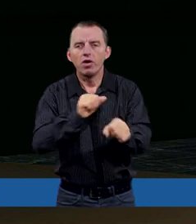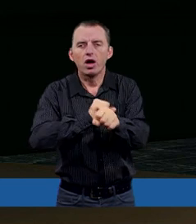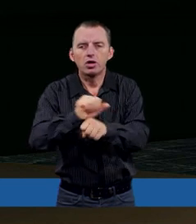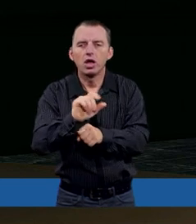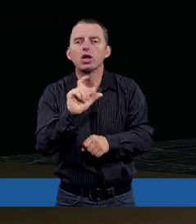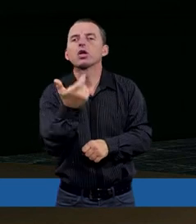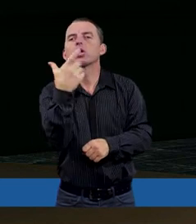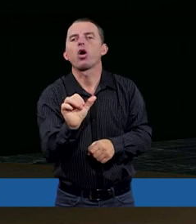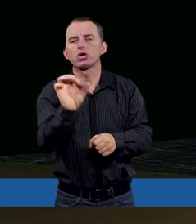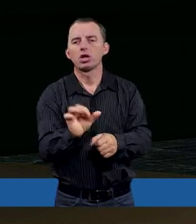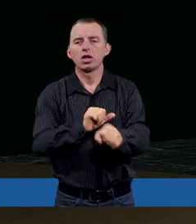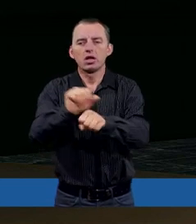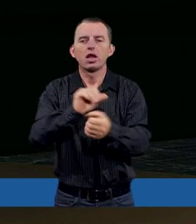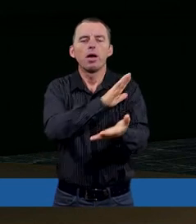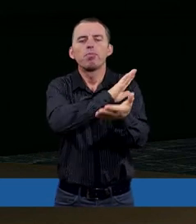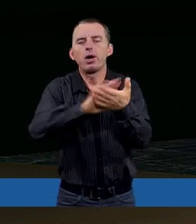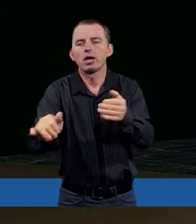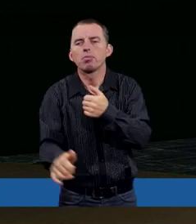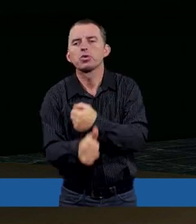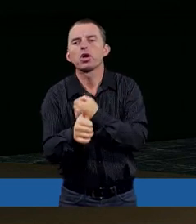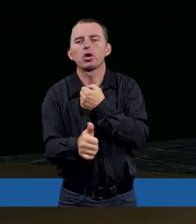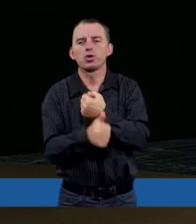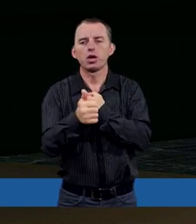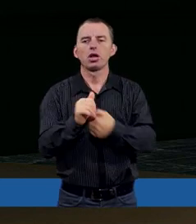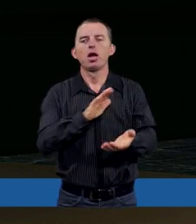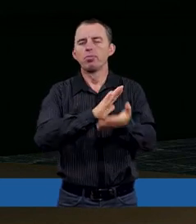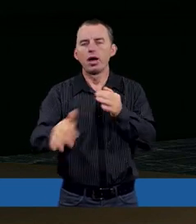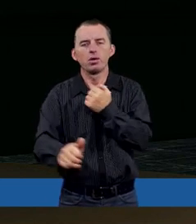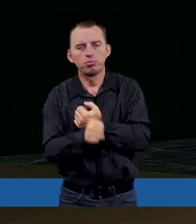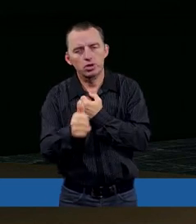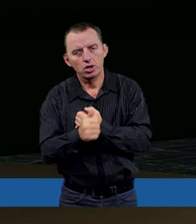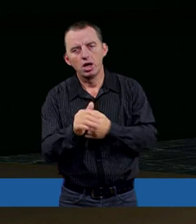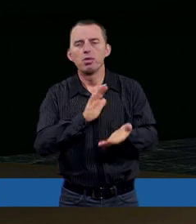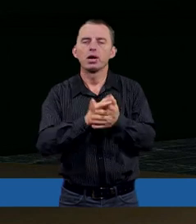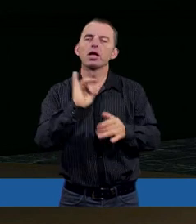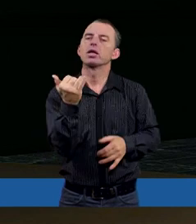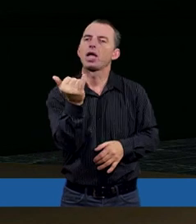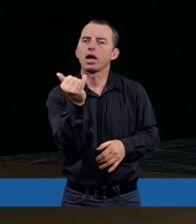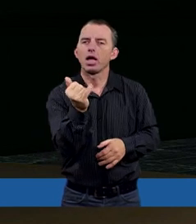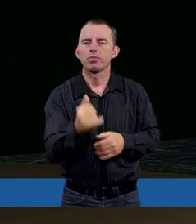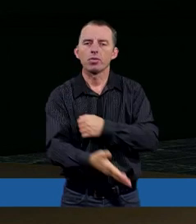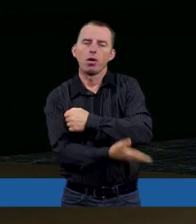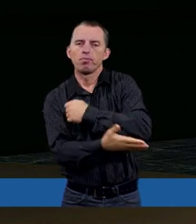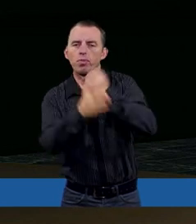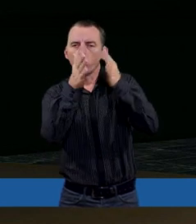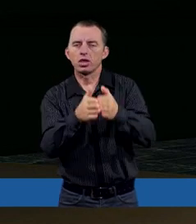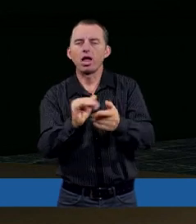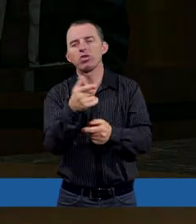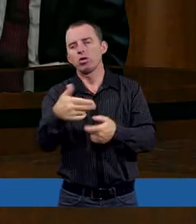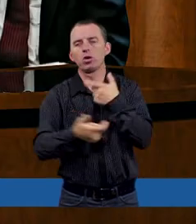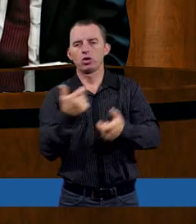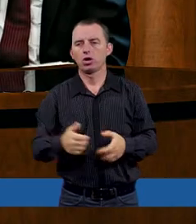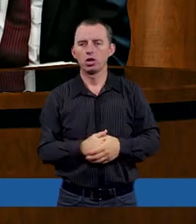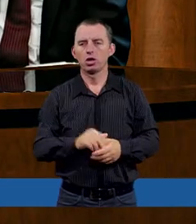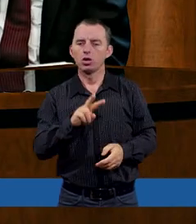że coś istnieje bez przyczyny. Bez przyczyny, czy bez jakiejś podstawy do tego, aby to mogło istnieć.